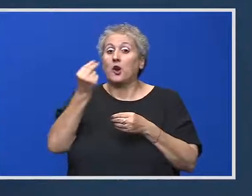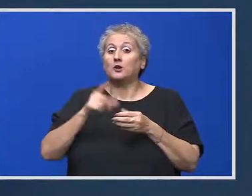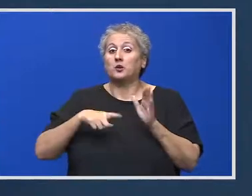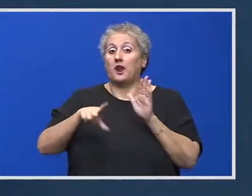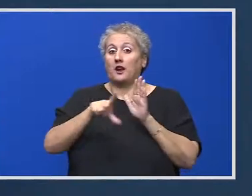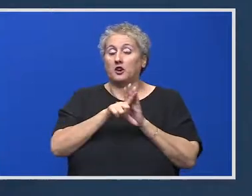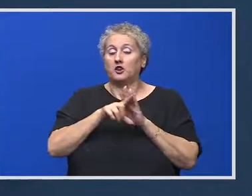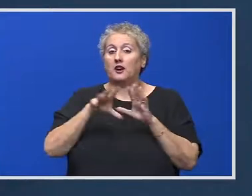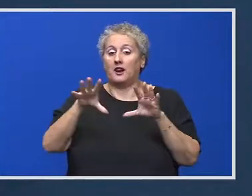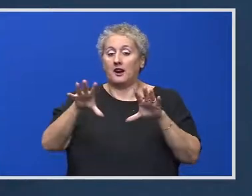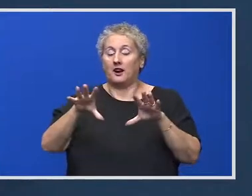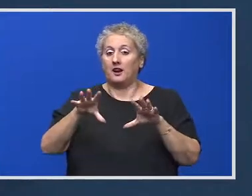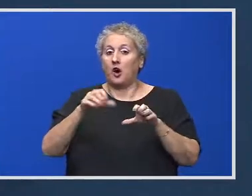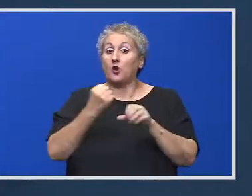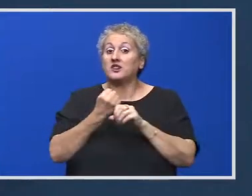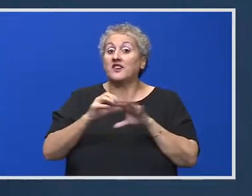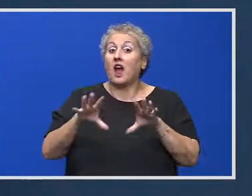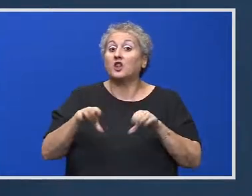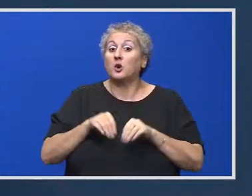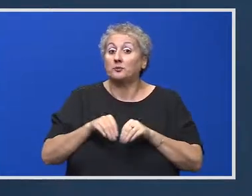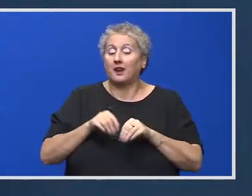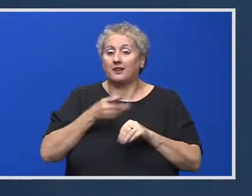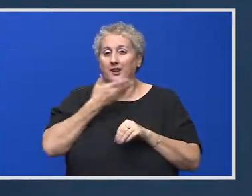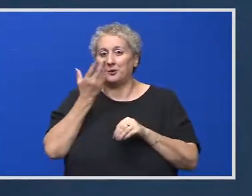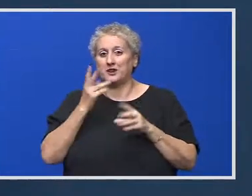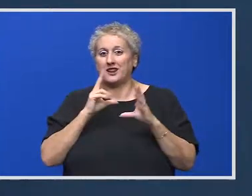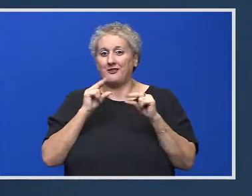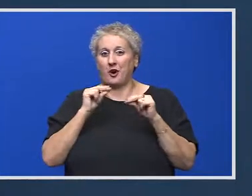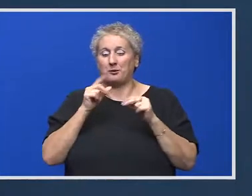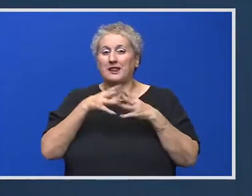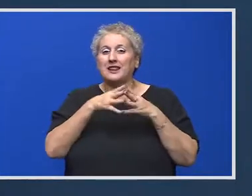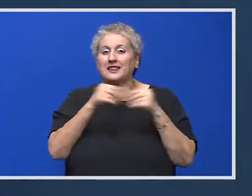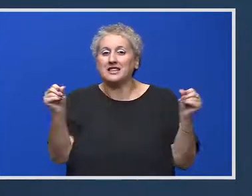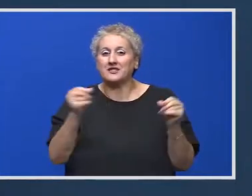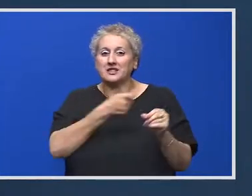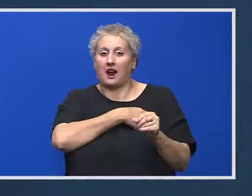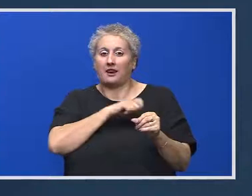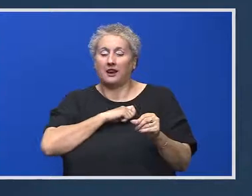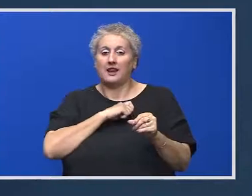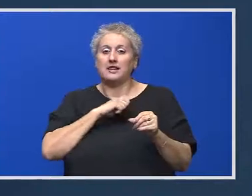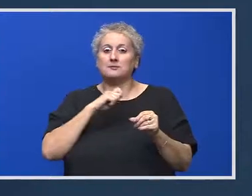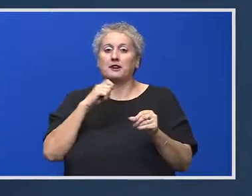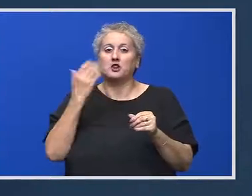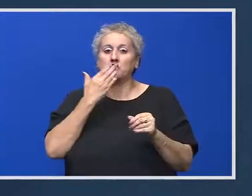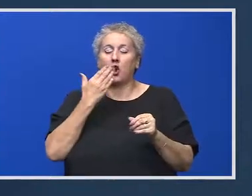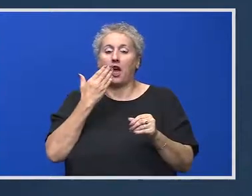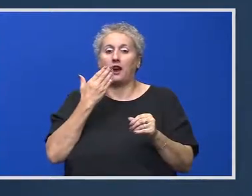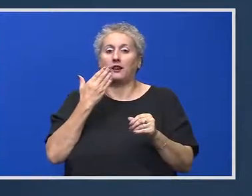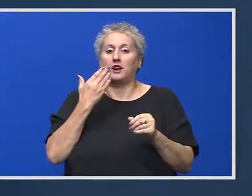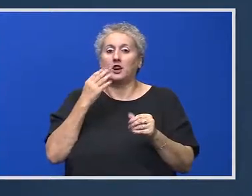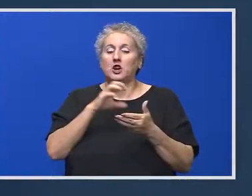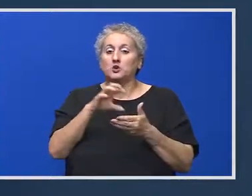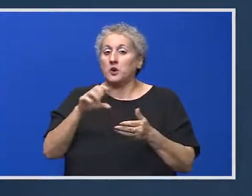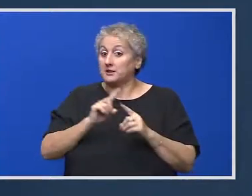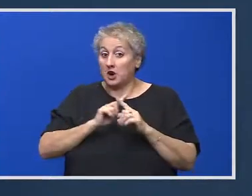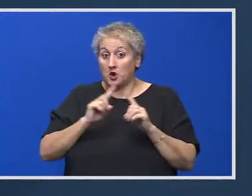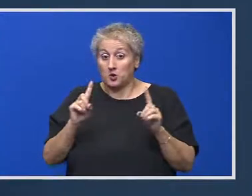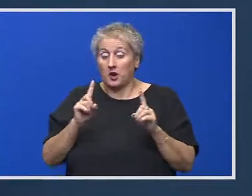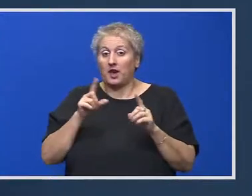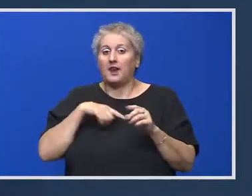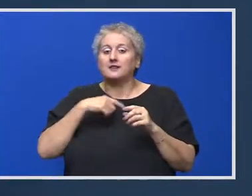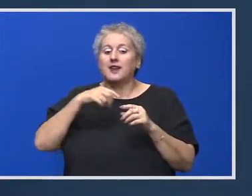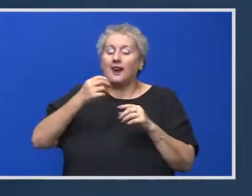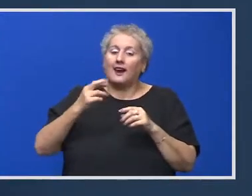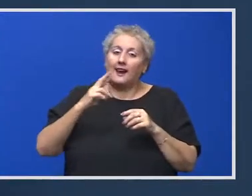lege va fi adoptat. Dar nu este vorba de desfințarea inspectoratelor școlare județene. Este vorba de o